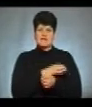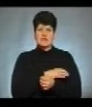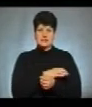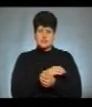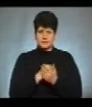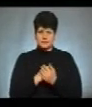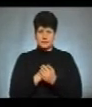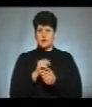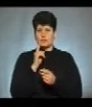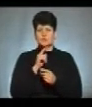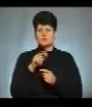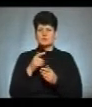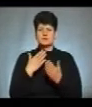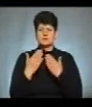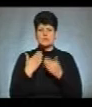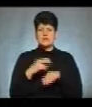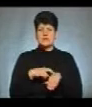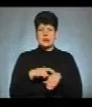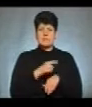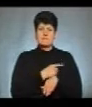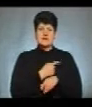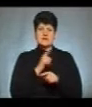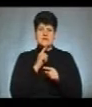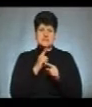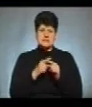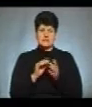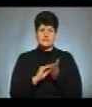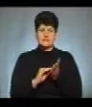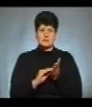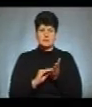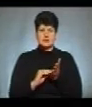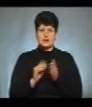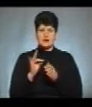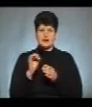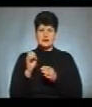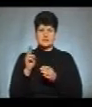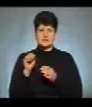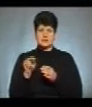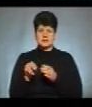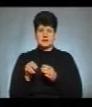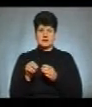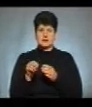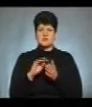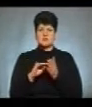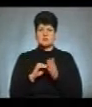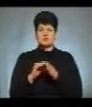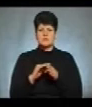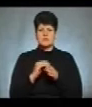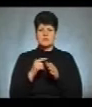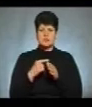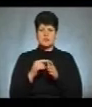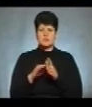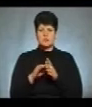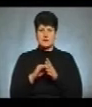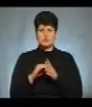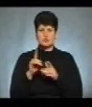Поки пацієнт спілкується із лікарем, медсестра Ірина Концевич виписує рецепт. Пишемо фамілію, ім'я, батько і пацієнта,